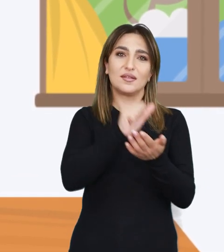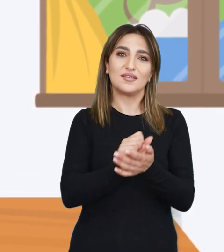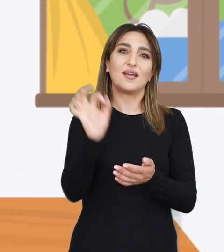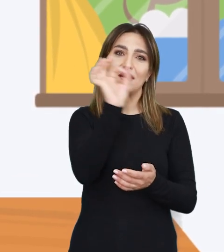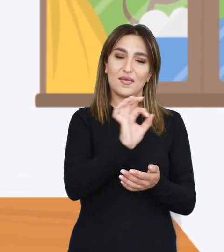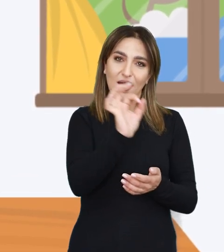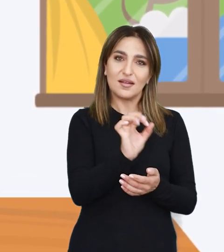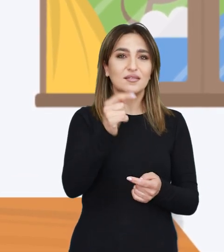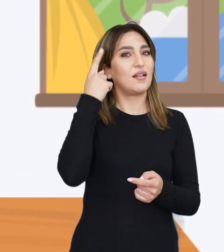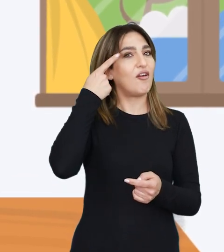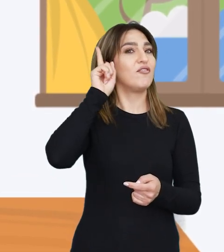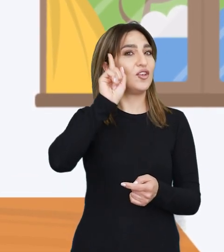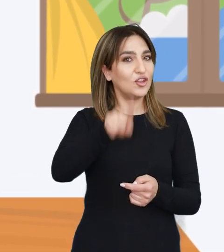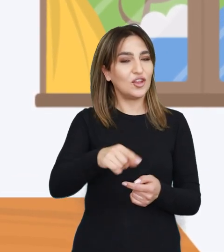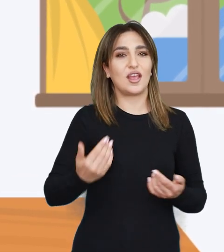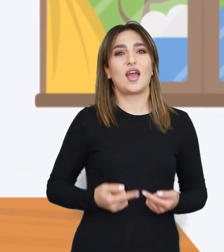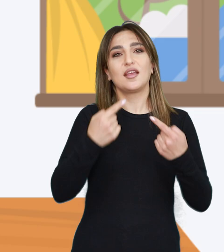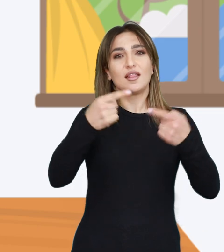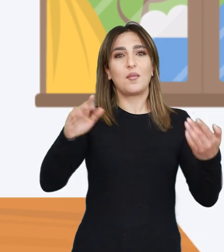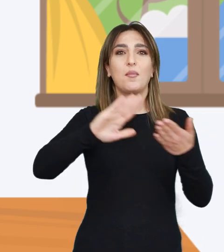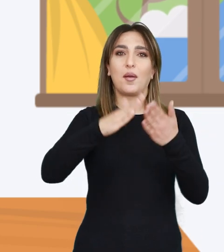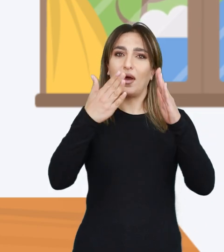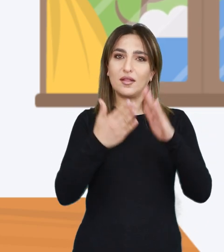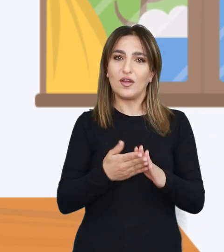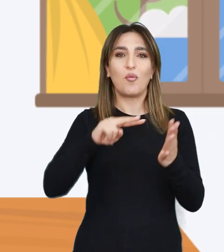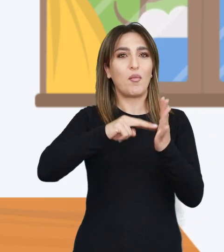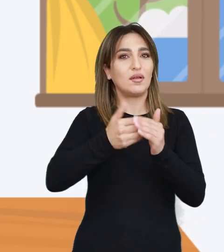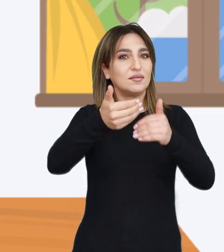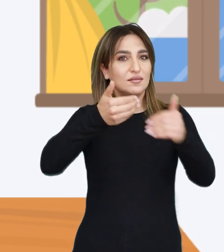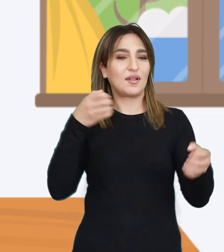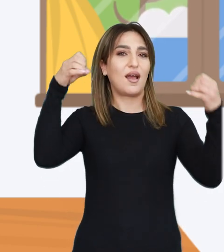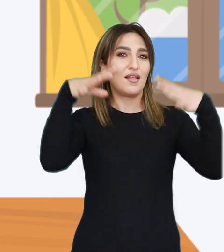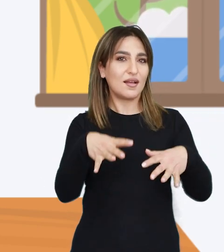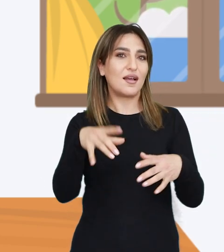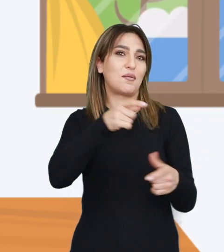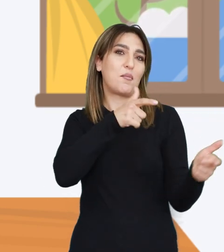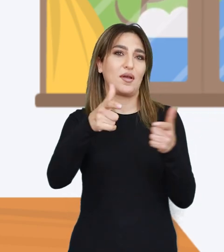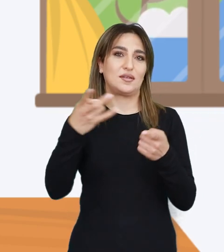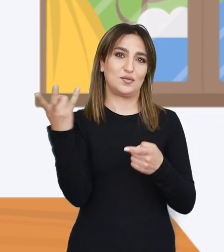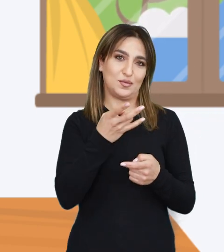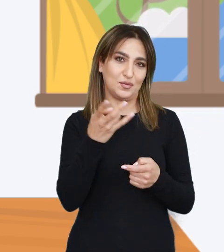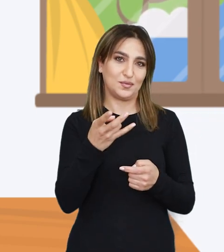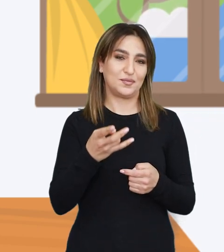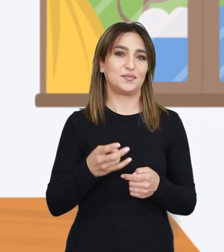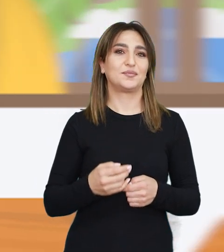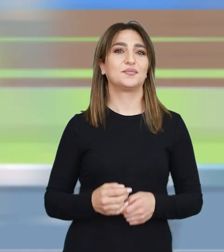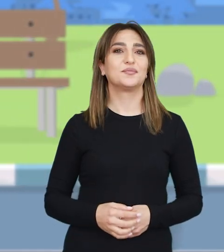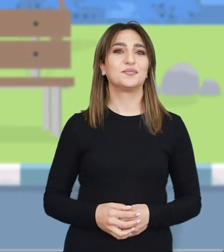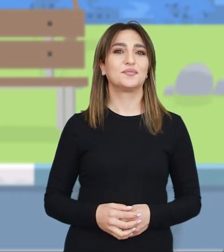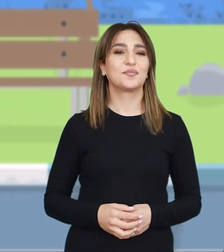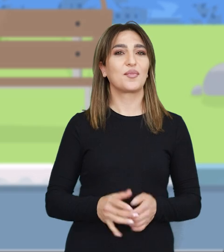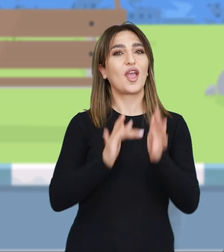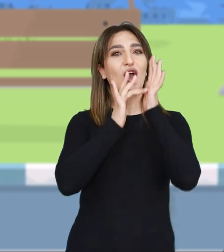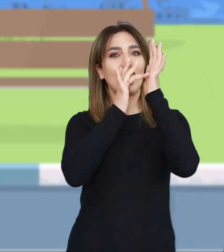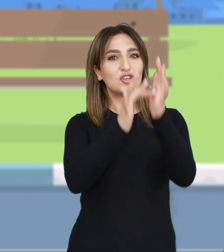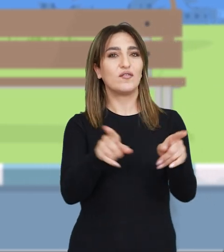կազմակերպելիս, նա կաջ գիտակցում է կյանքի բոլոր պայմաններում չպլանավորված անակ ընկարներին նախապատրաստվելու անրաժժտությունը։